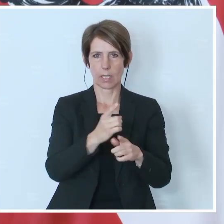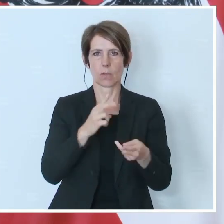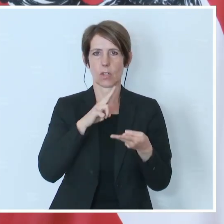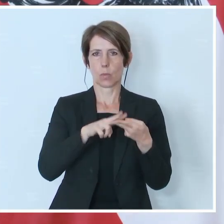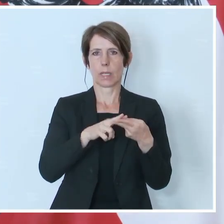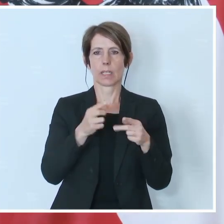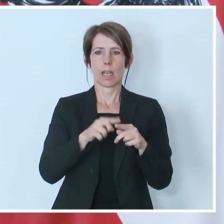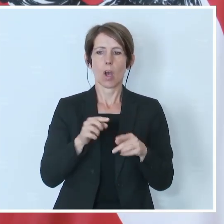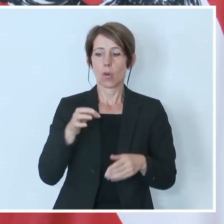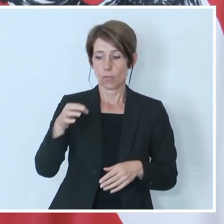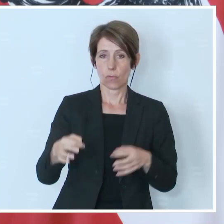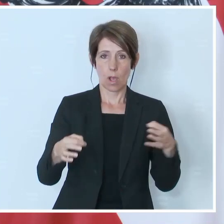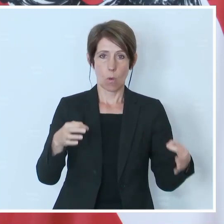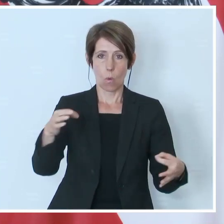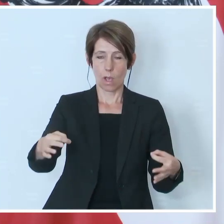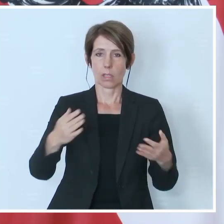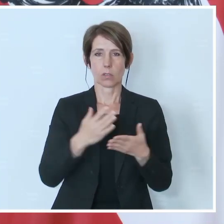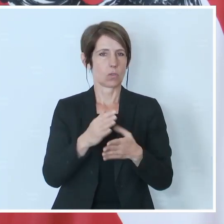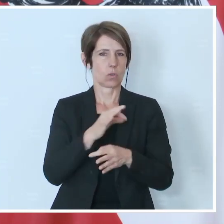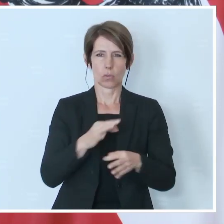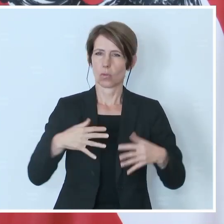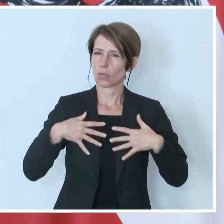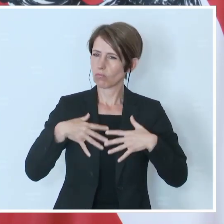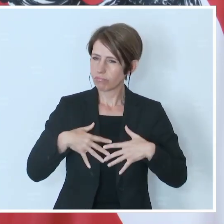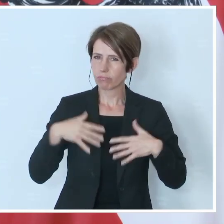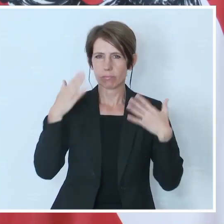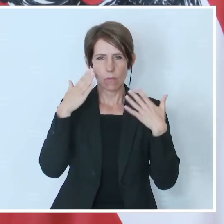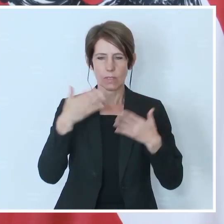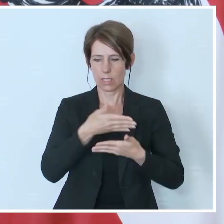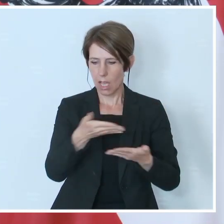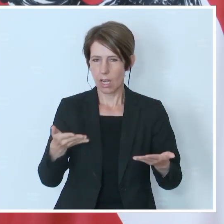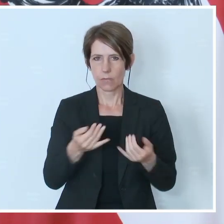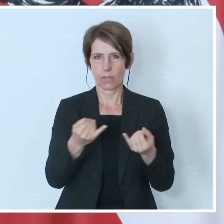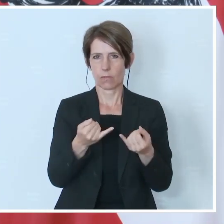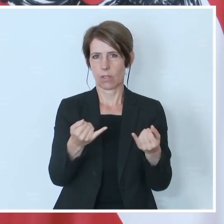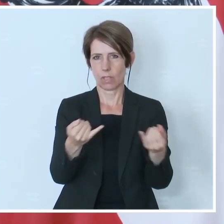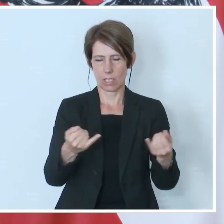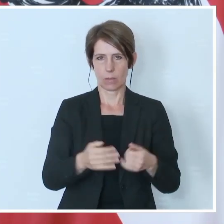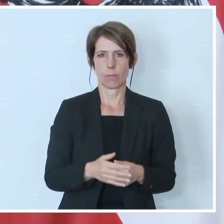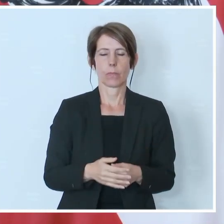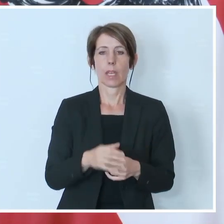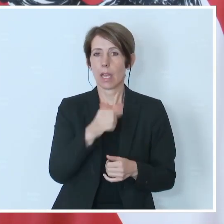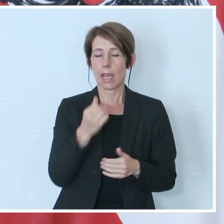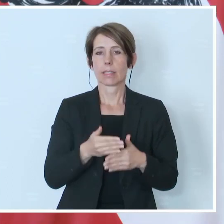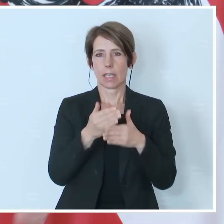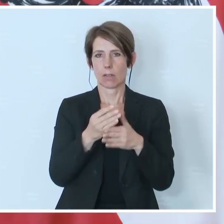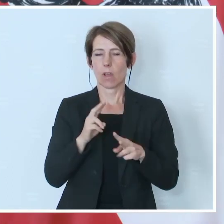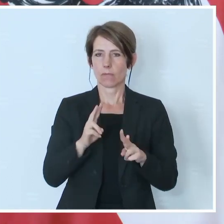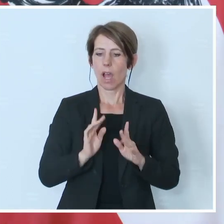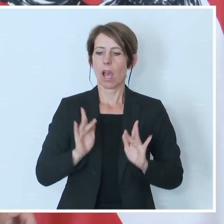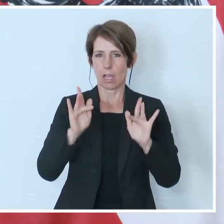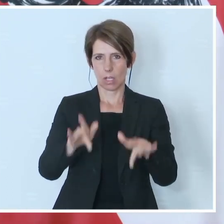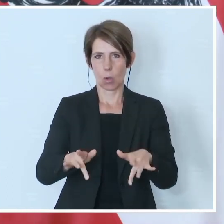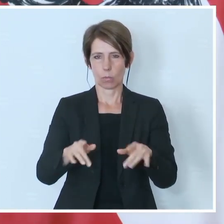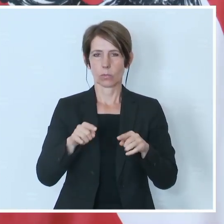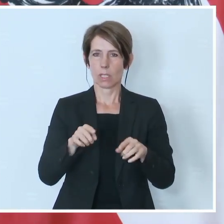Ort natürlich schon gut eingespielt sind. Das kommt also an, weil das ist ja auch immer sehr wichtig. Und so gesehen ist